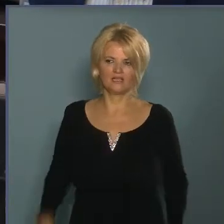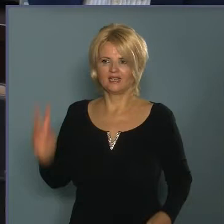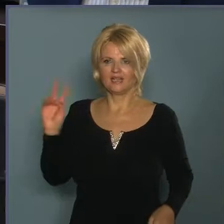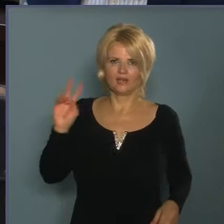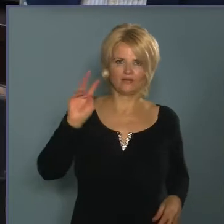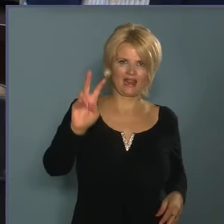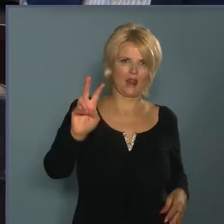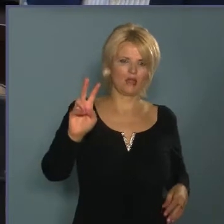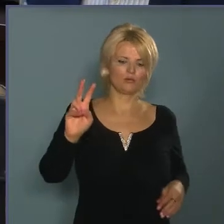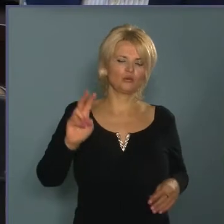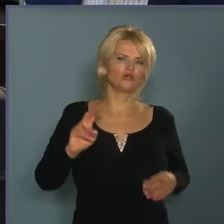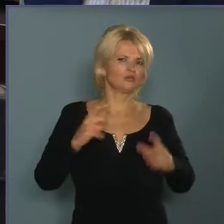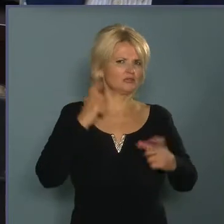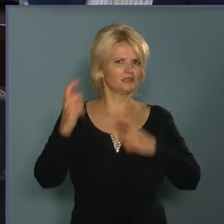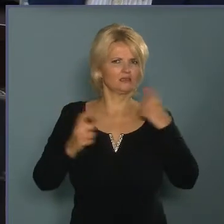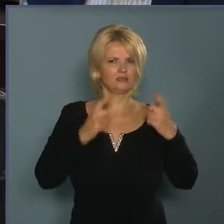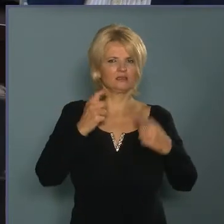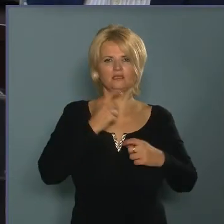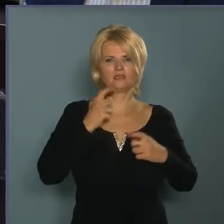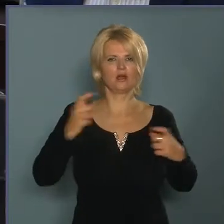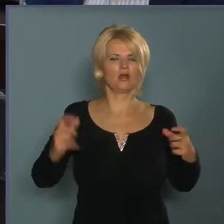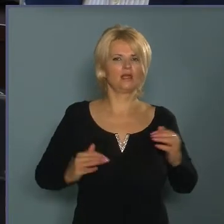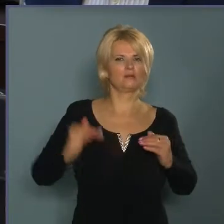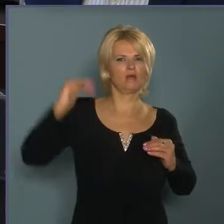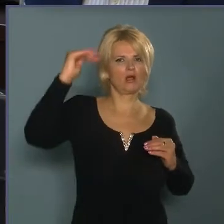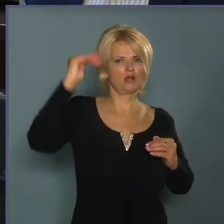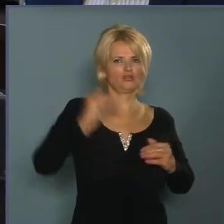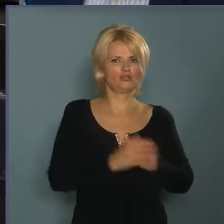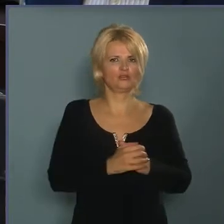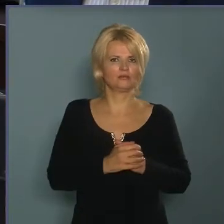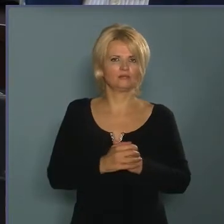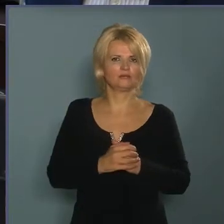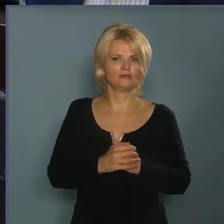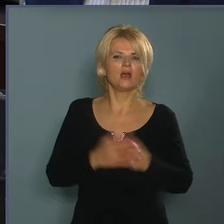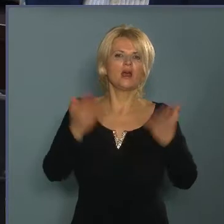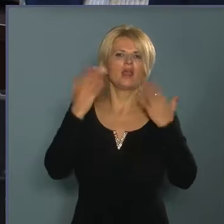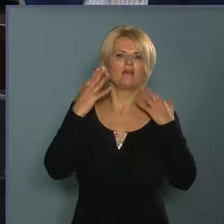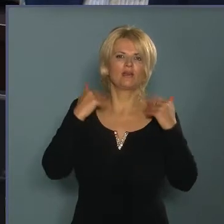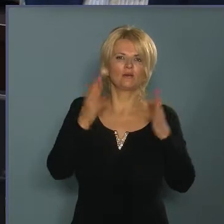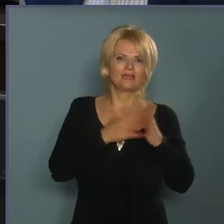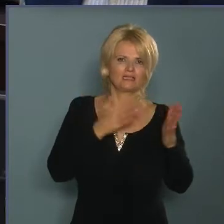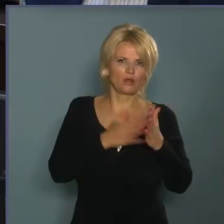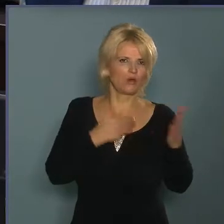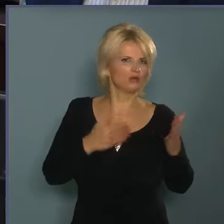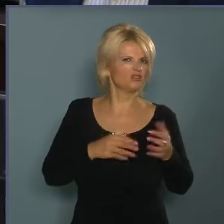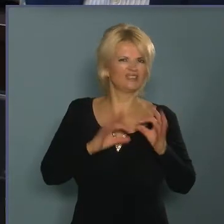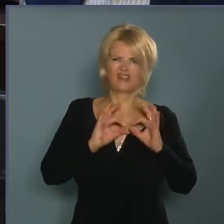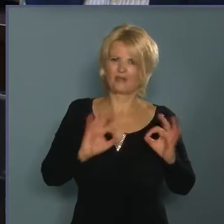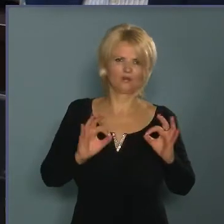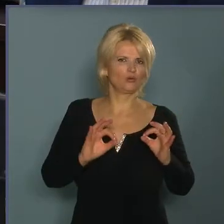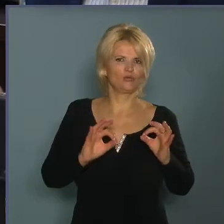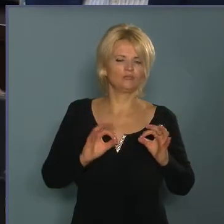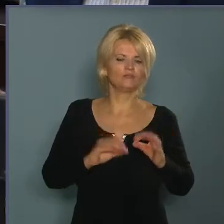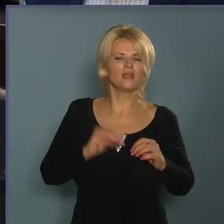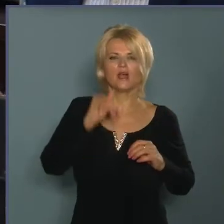villamos, magas a zajterhelés, a légszennyezettség. Tehát bízunk benne, hogy ez a kis zöld